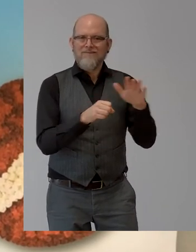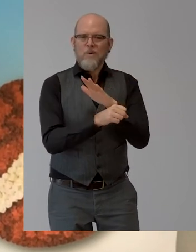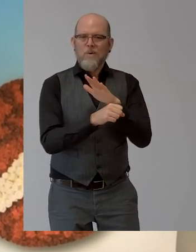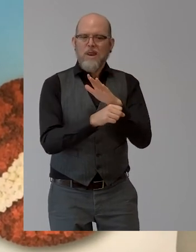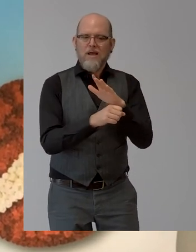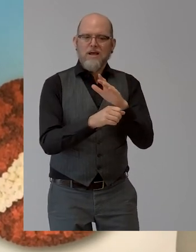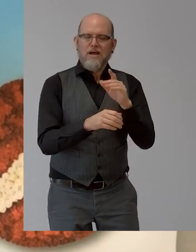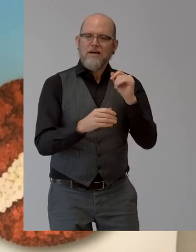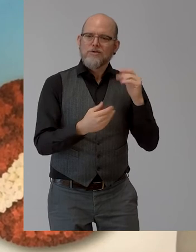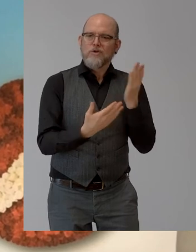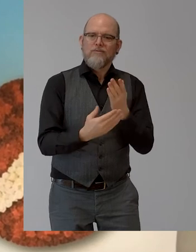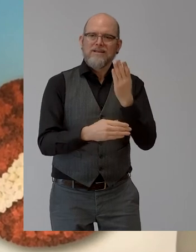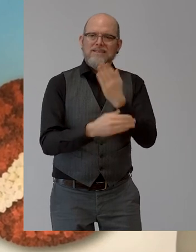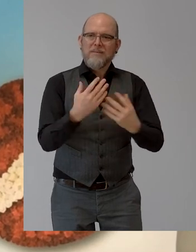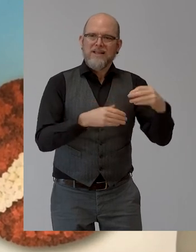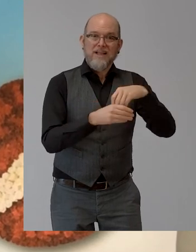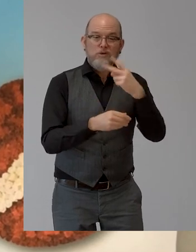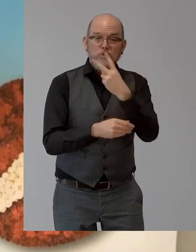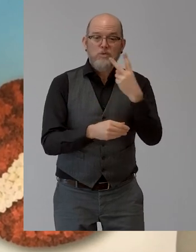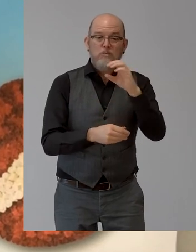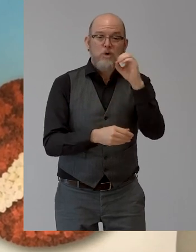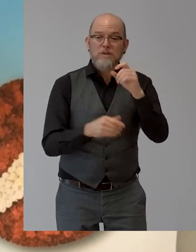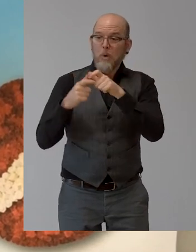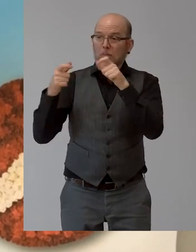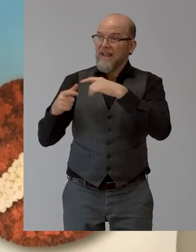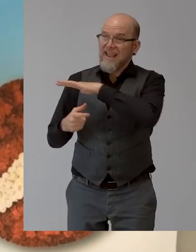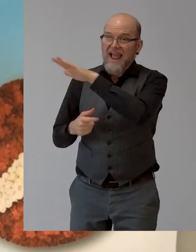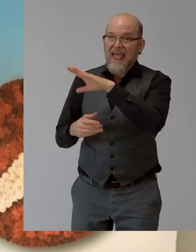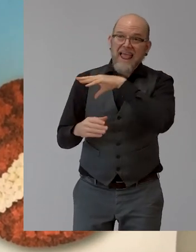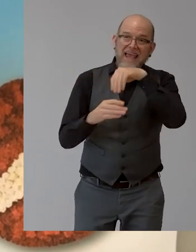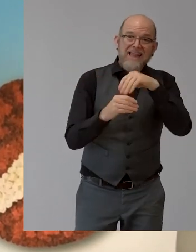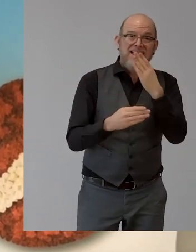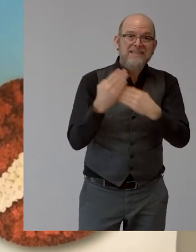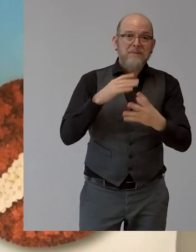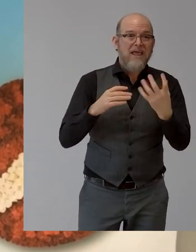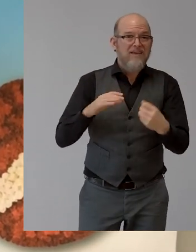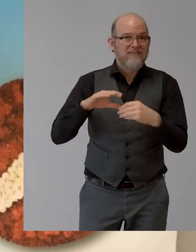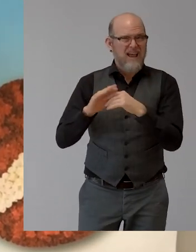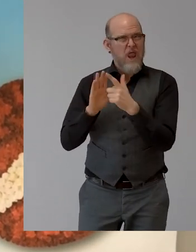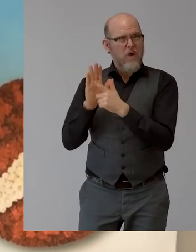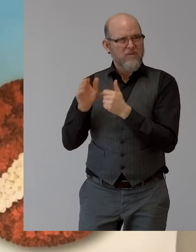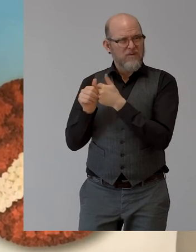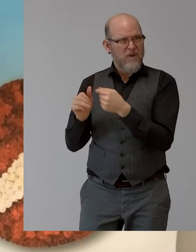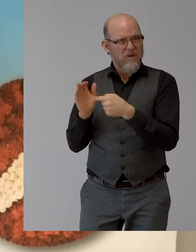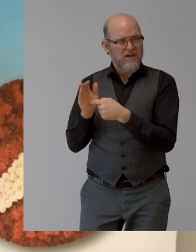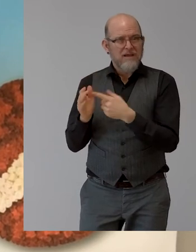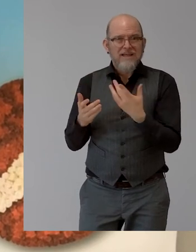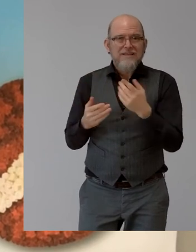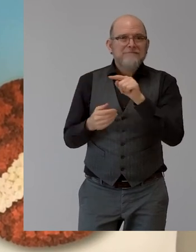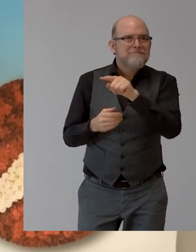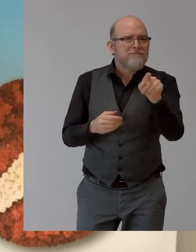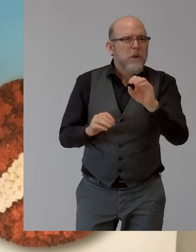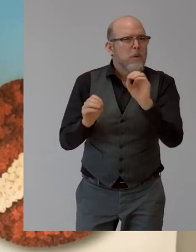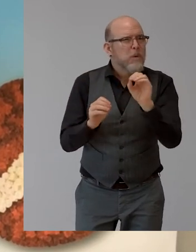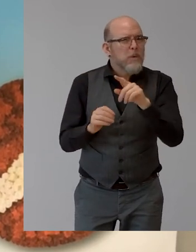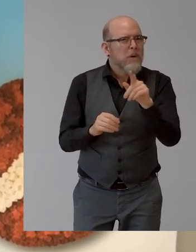There is still a lot to do, but I think also it's not because of the legal quota. I think it's more, for